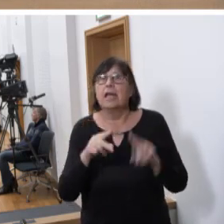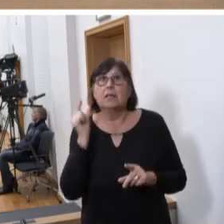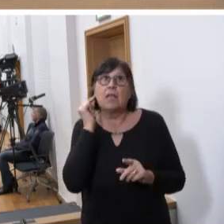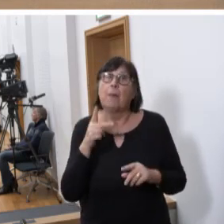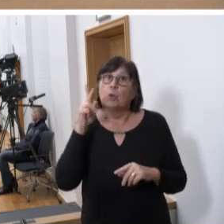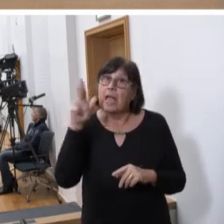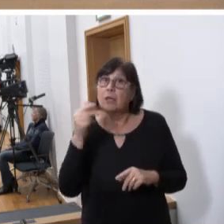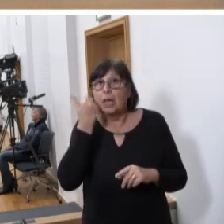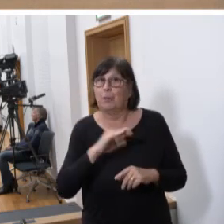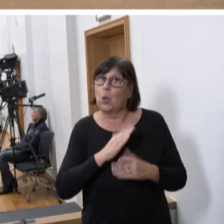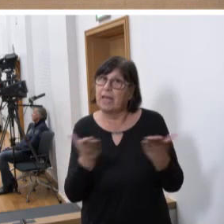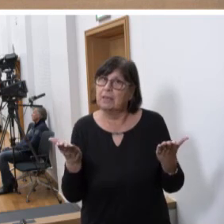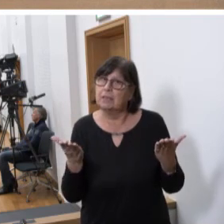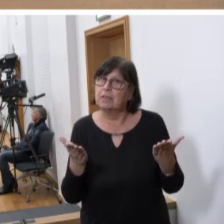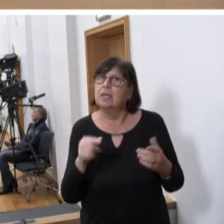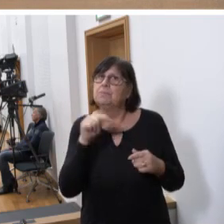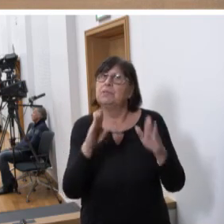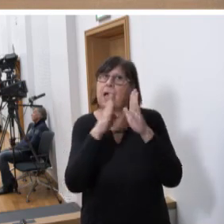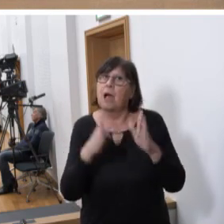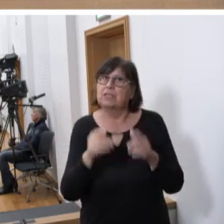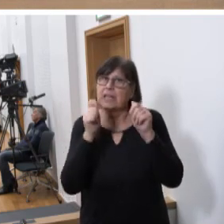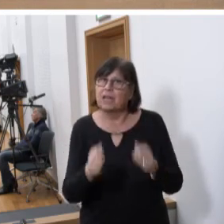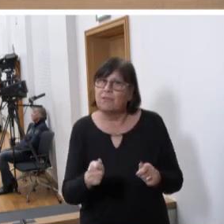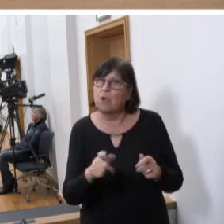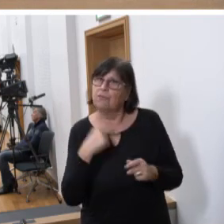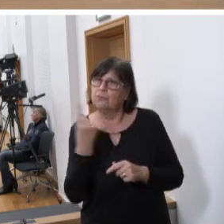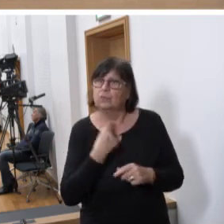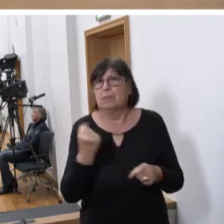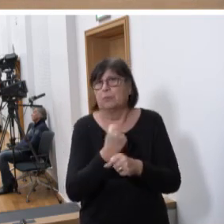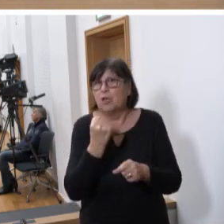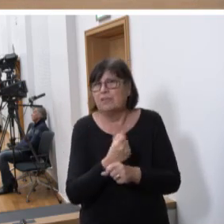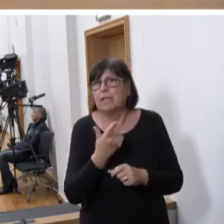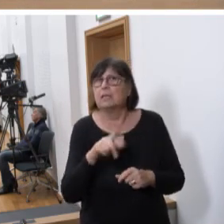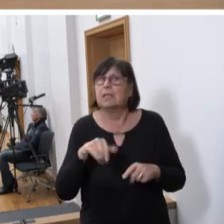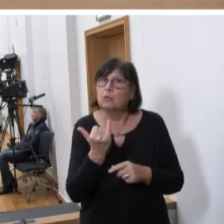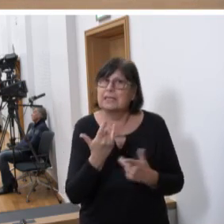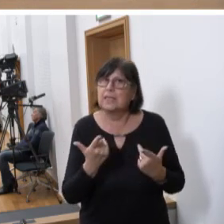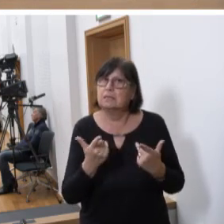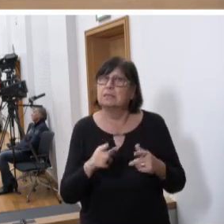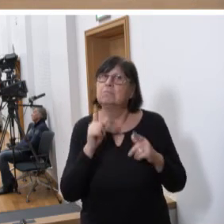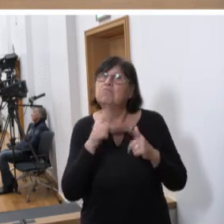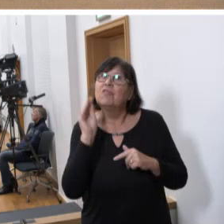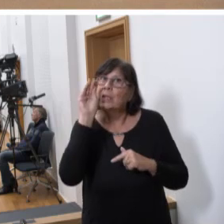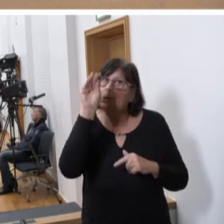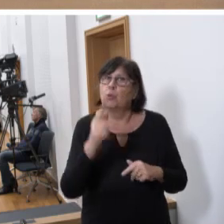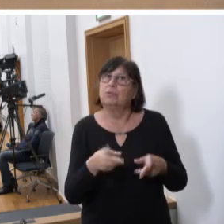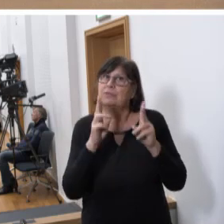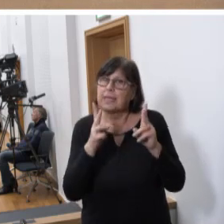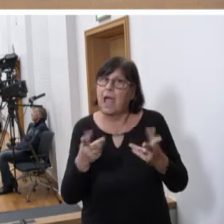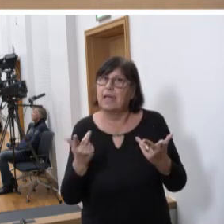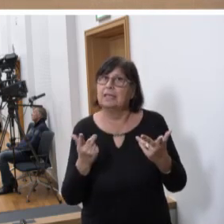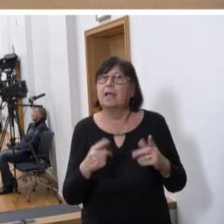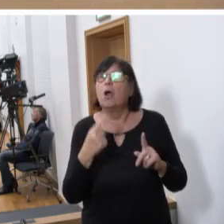Kolleginnen und Kollegen, mit dem vorgelegten Haushaltsentwurf geben wir unseren Beschäftigten in der Justiz Perspektive und senken vor allen Dingen